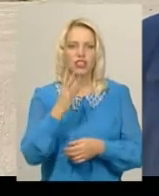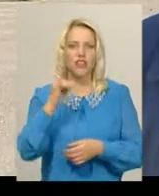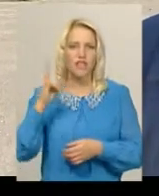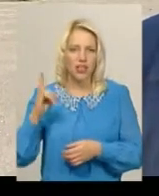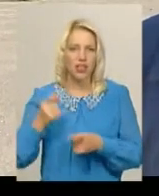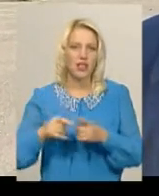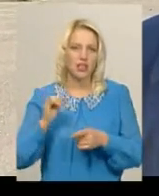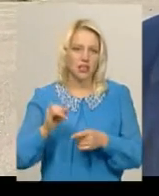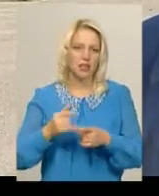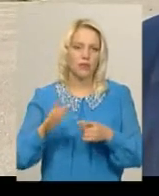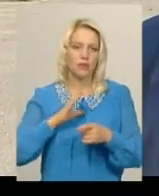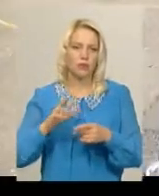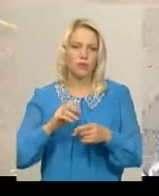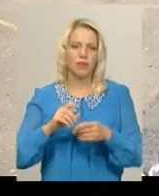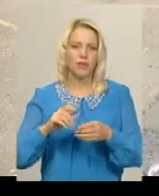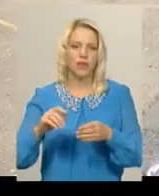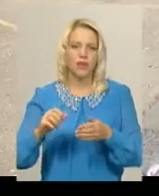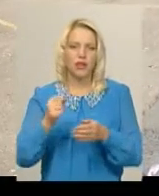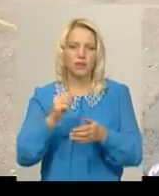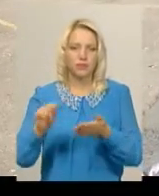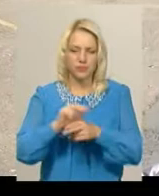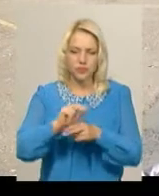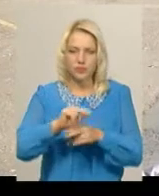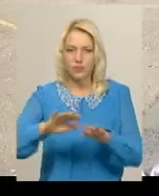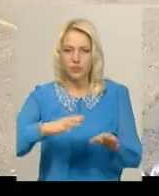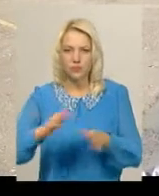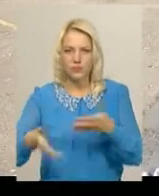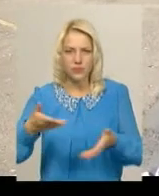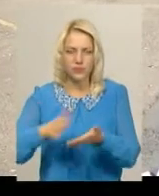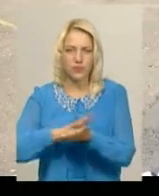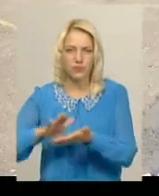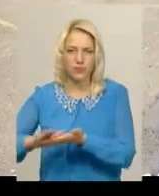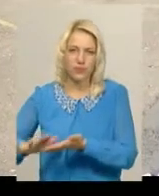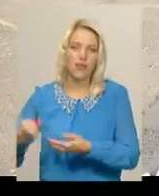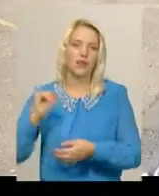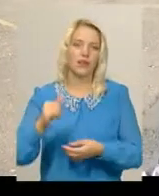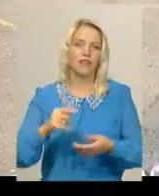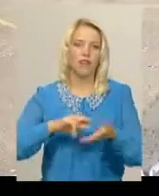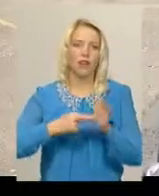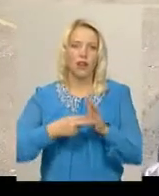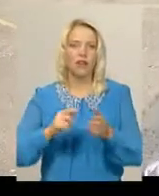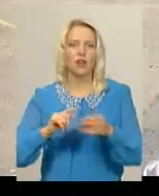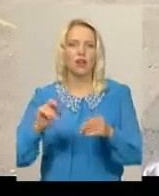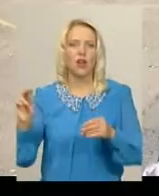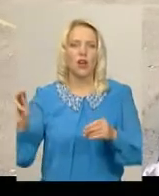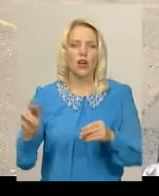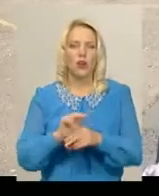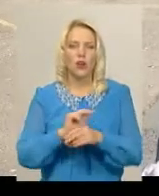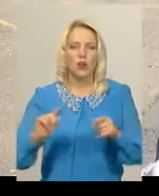а також бананово їх переливали. В планах повністю відновити перон.